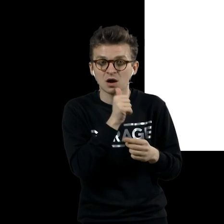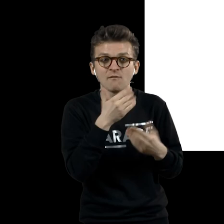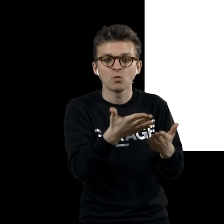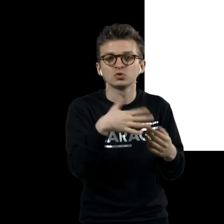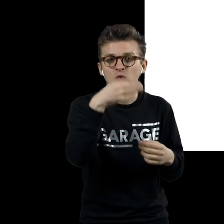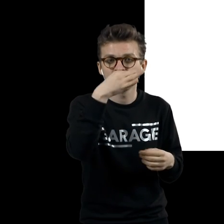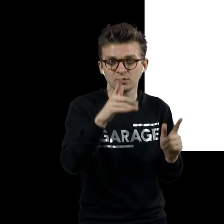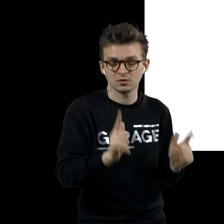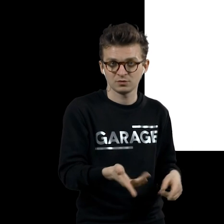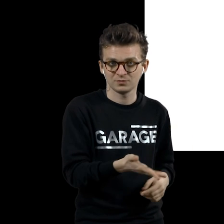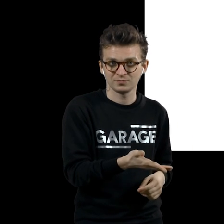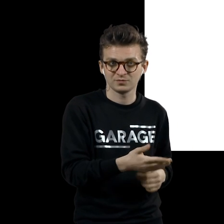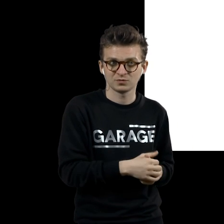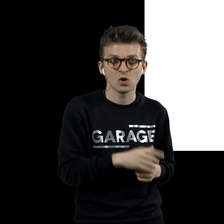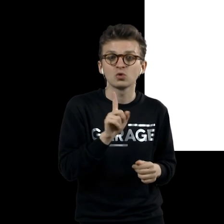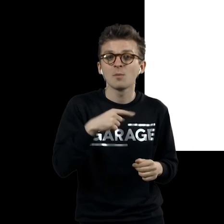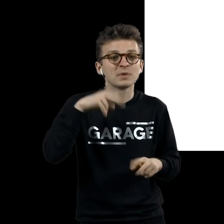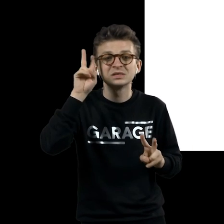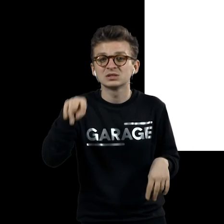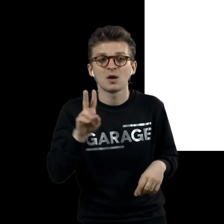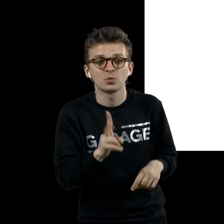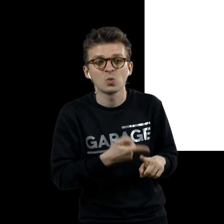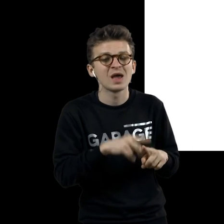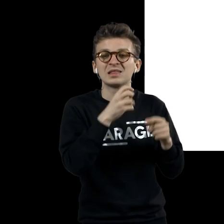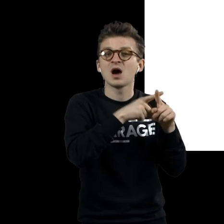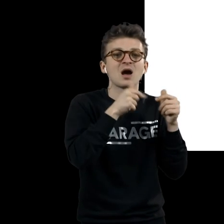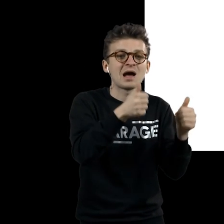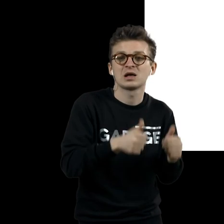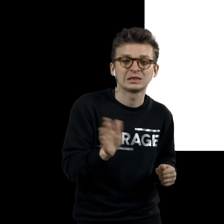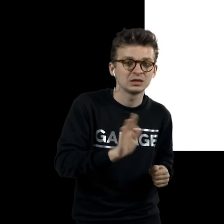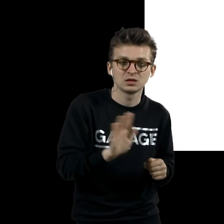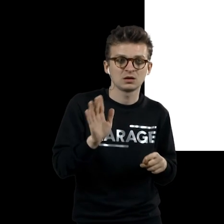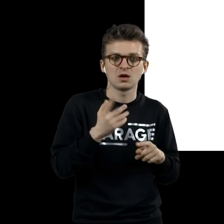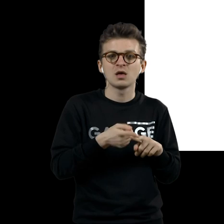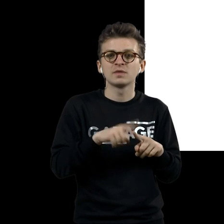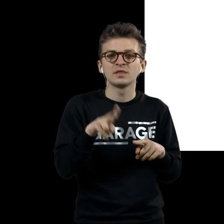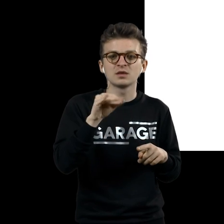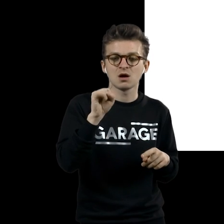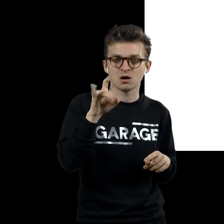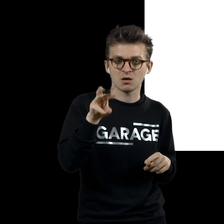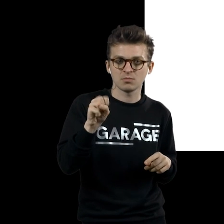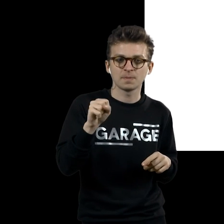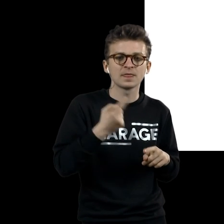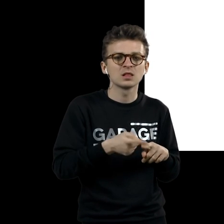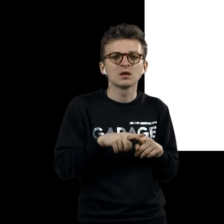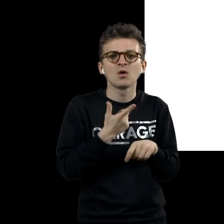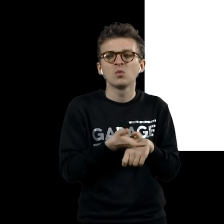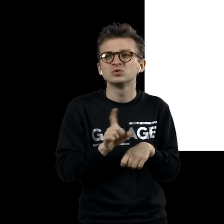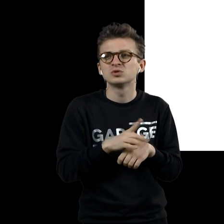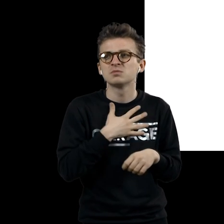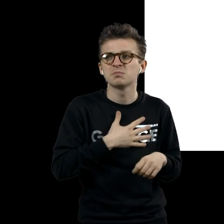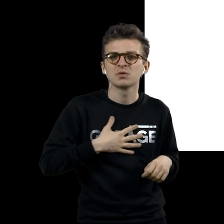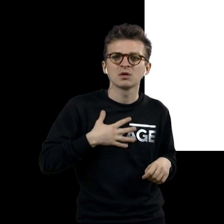разгадки нету лица. Мы не знаем, что это. Это не картина. Это диорама. Это очень неприятный